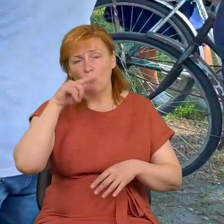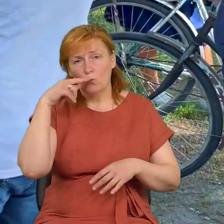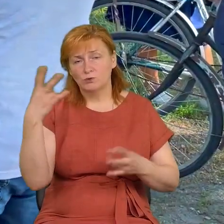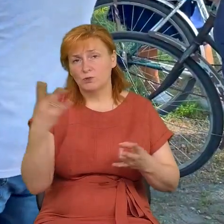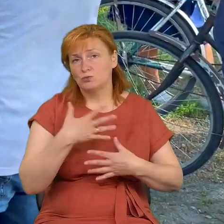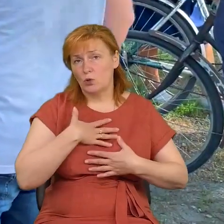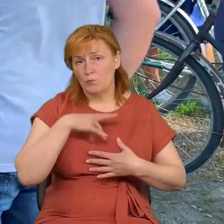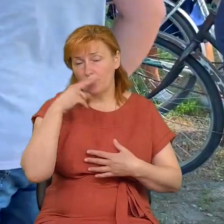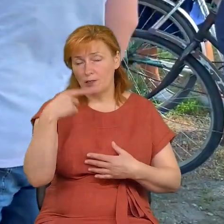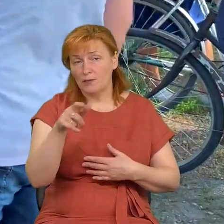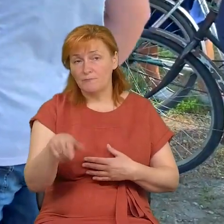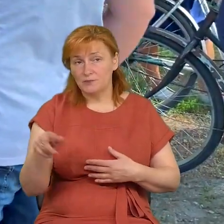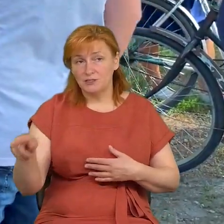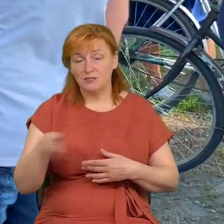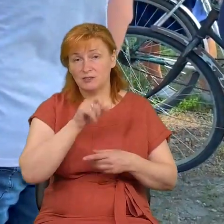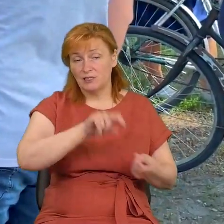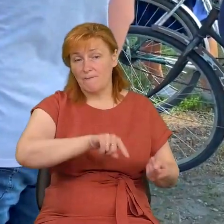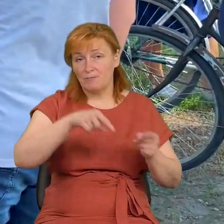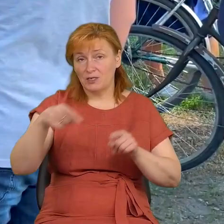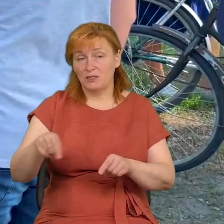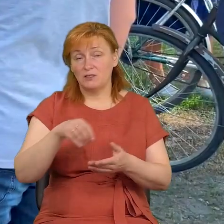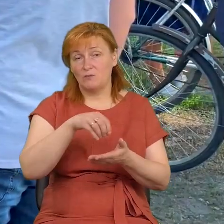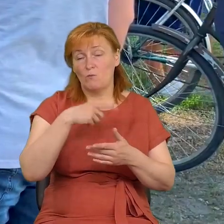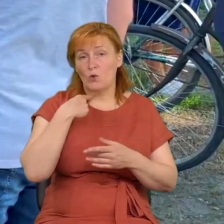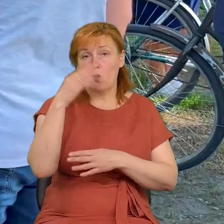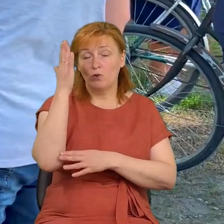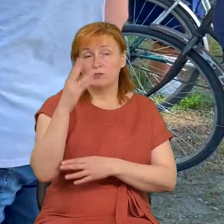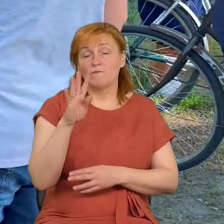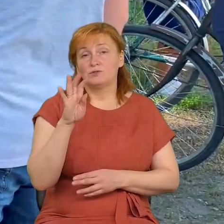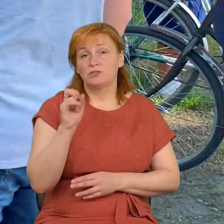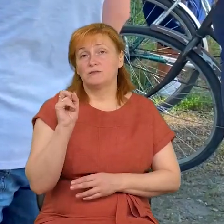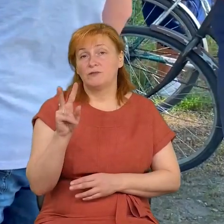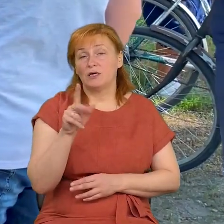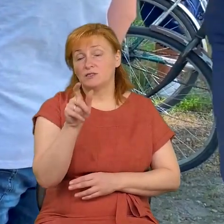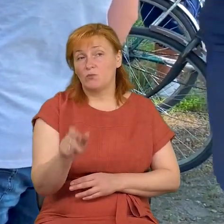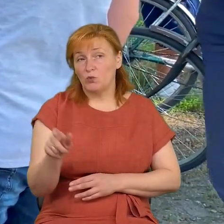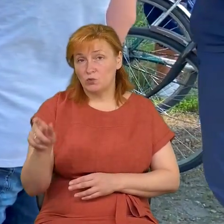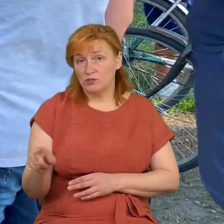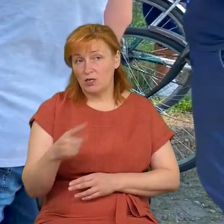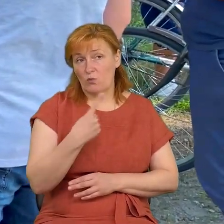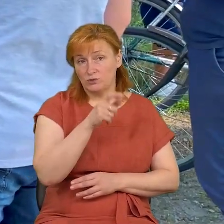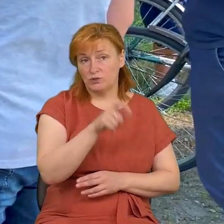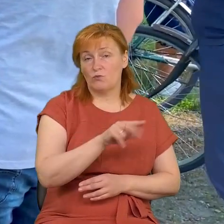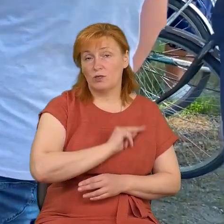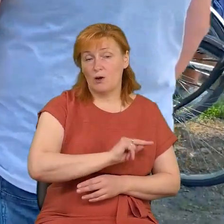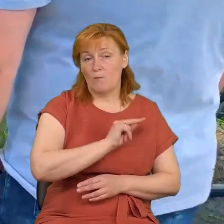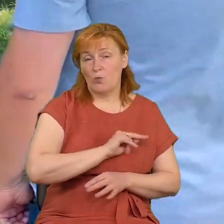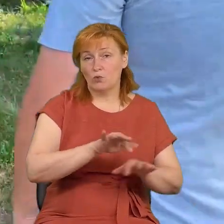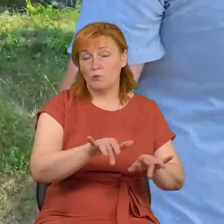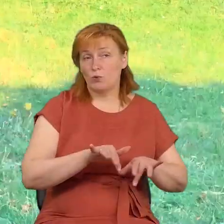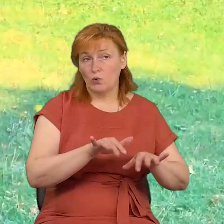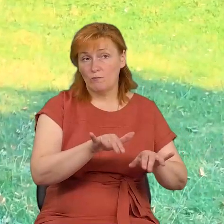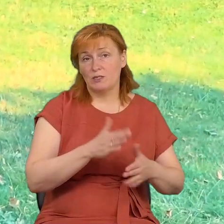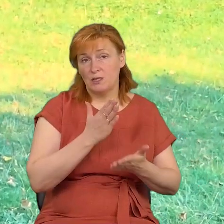За перехід проголосували 412 людей. Андрій Павлушенко – один з них. Він працює веб-програмістом, має духовну